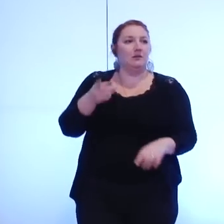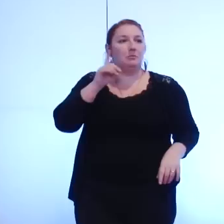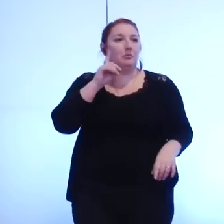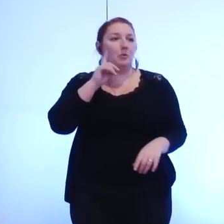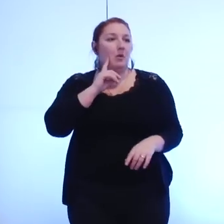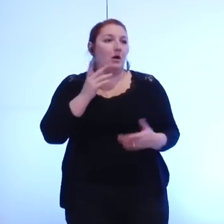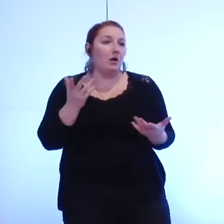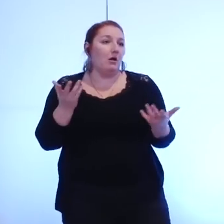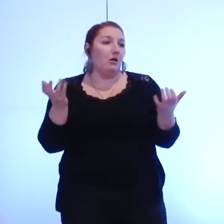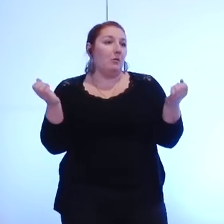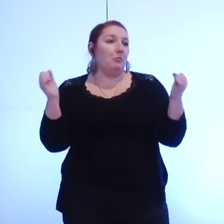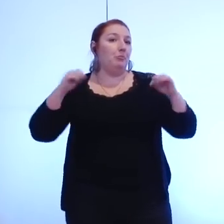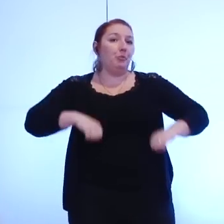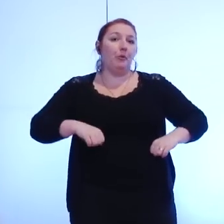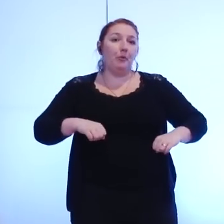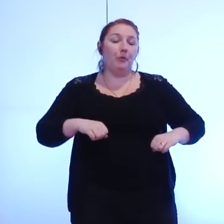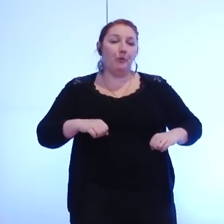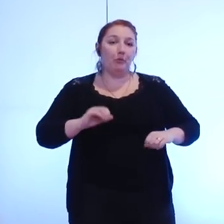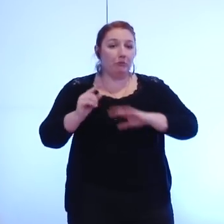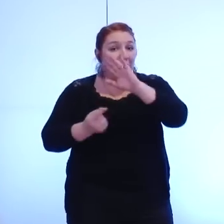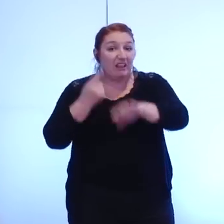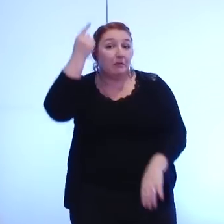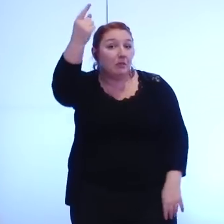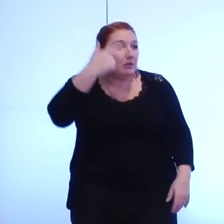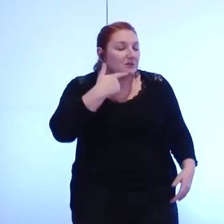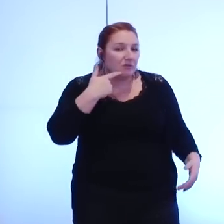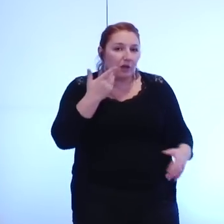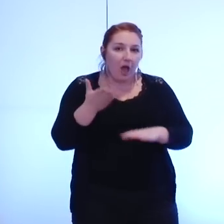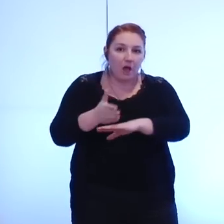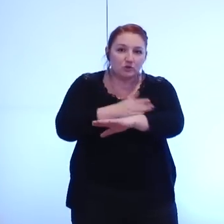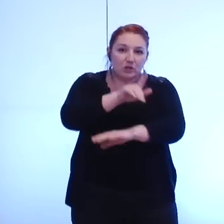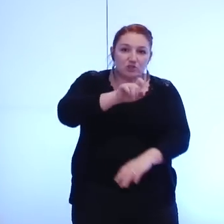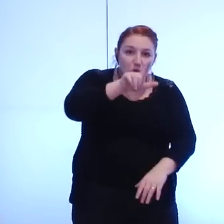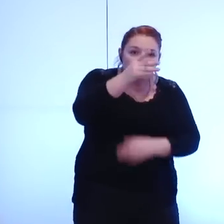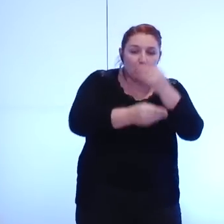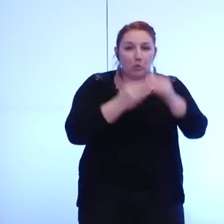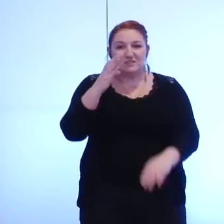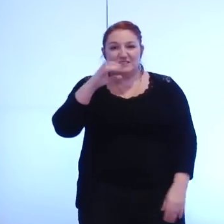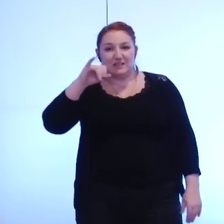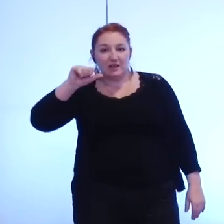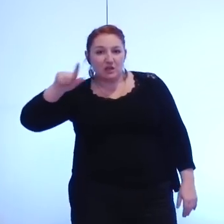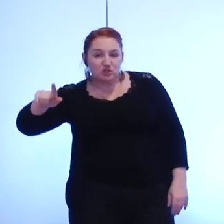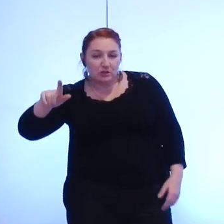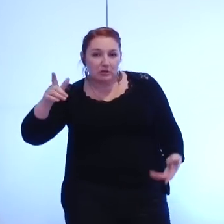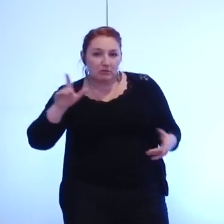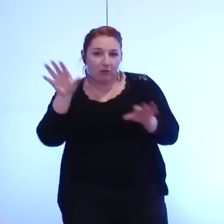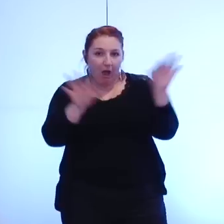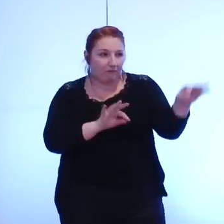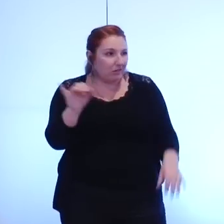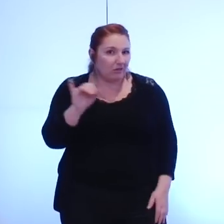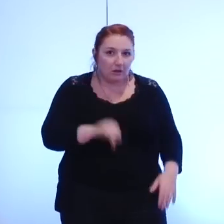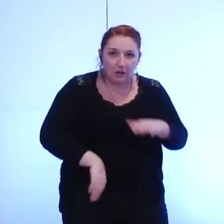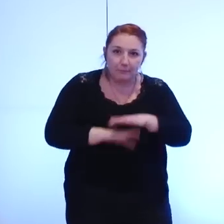pourrait être assez illimitée donc quels sont les actionnaires de GEG ou de la CCIAG que nous invitons à